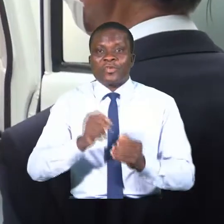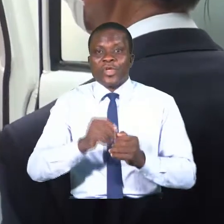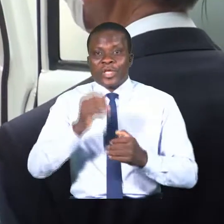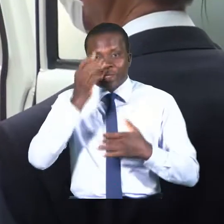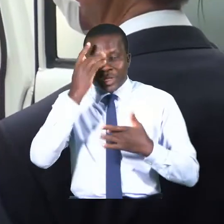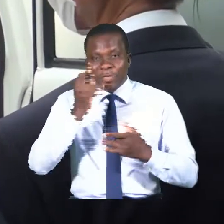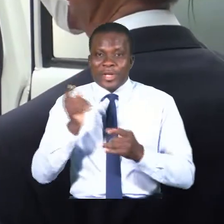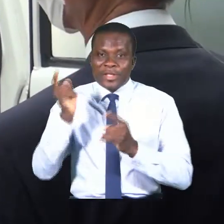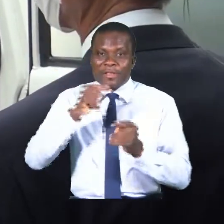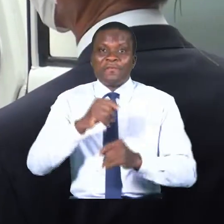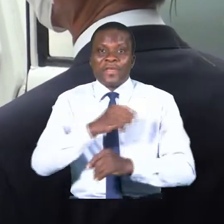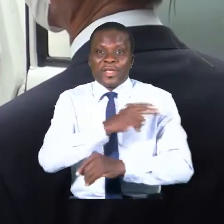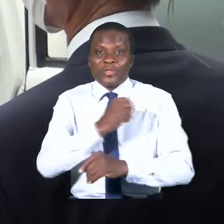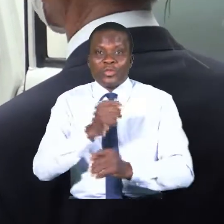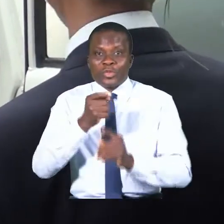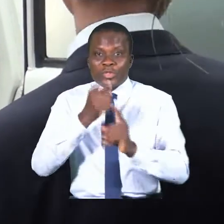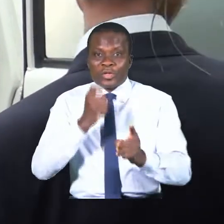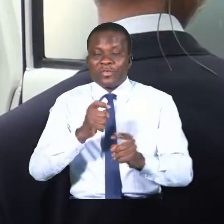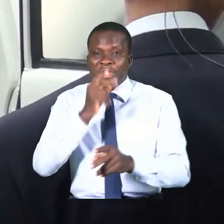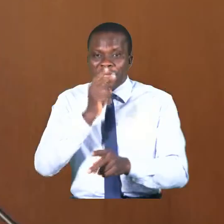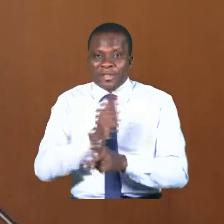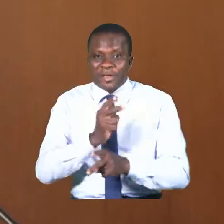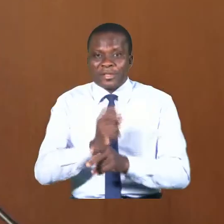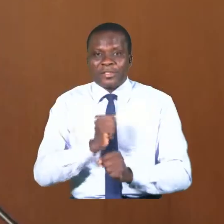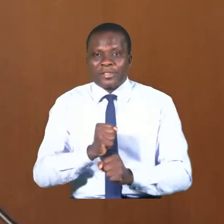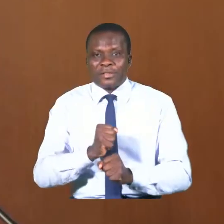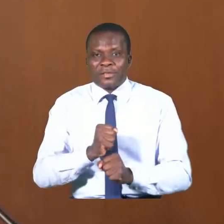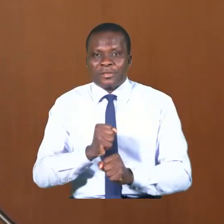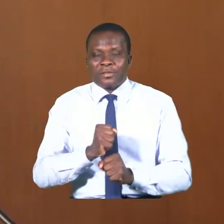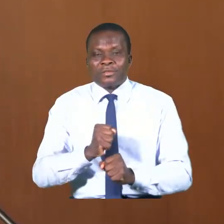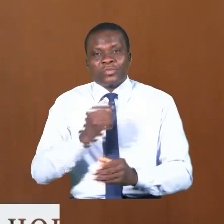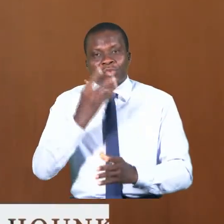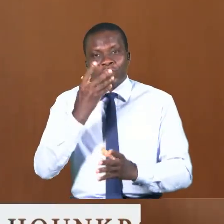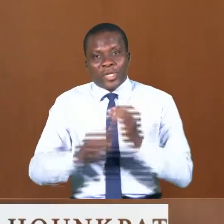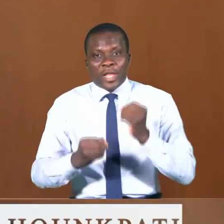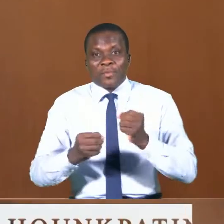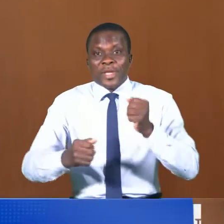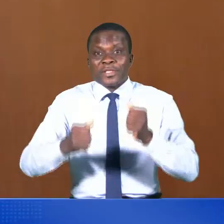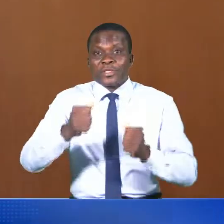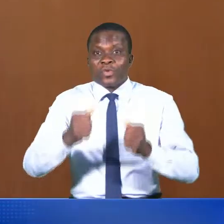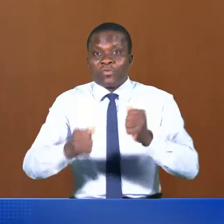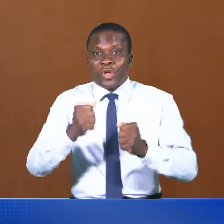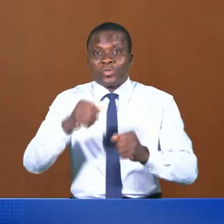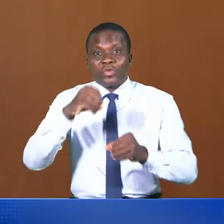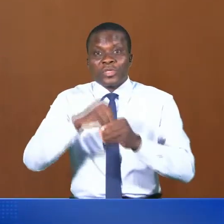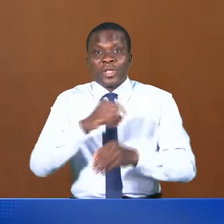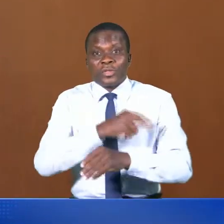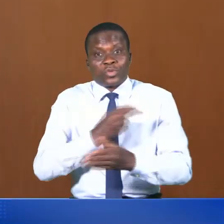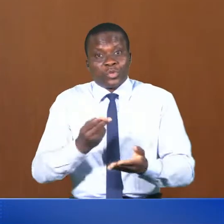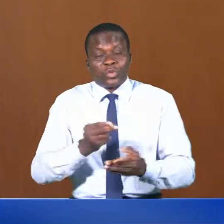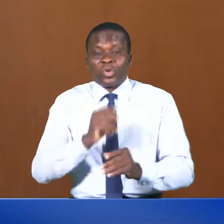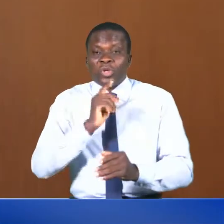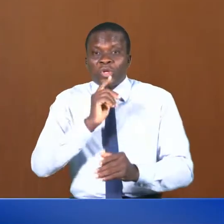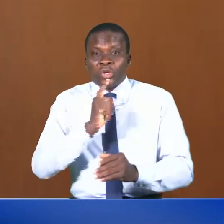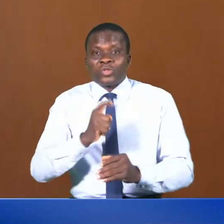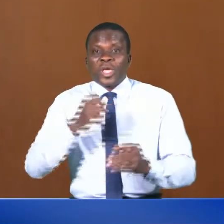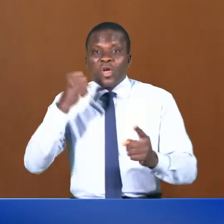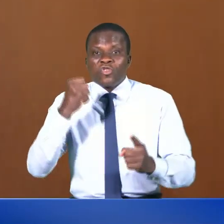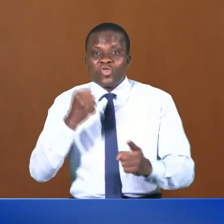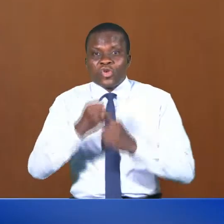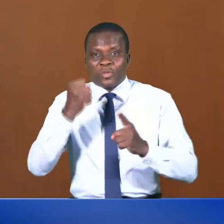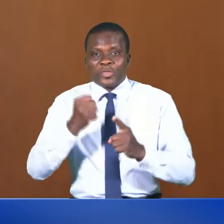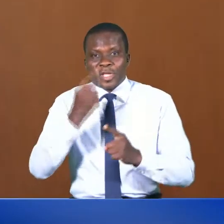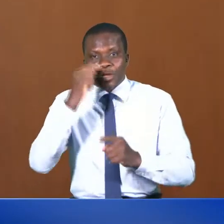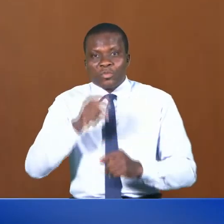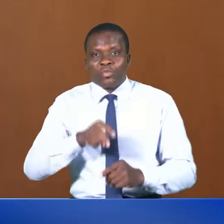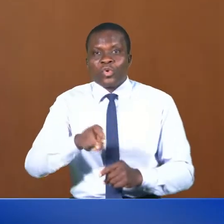vers les hôpitaux de référence est garanti. L'absence d'ambulance dans nos formations sanitaires constitue un obstacle pour le